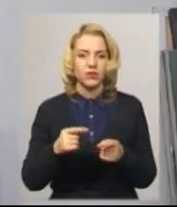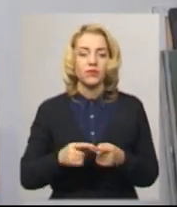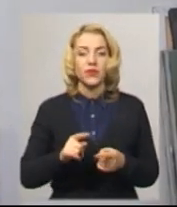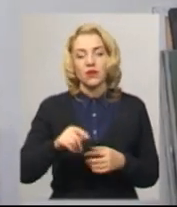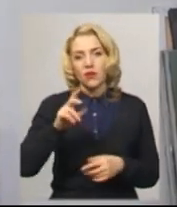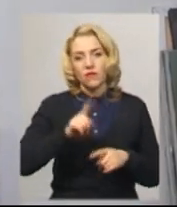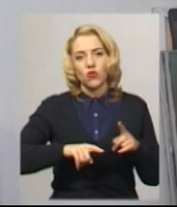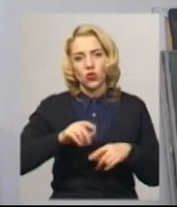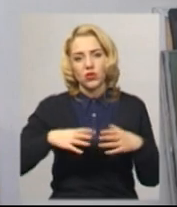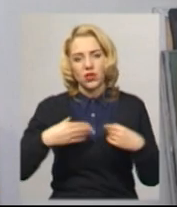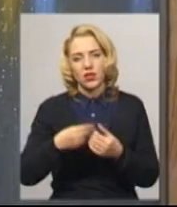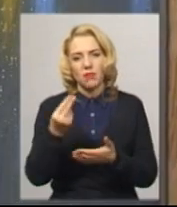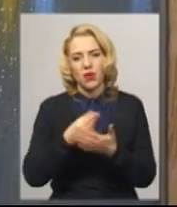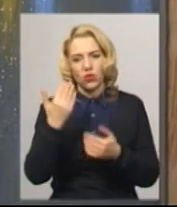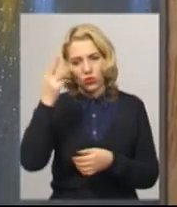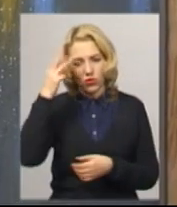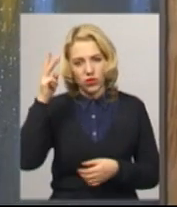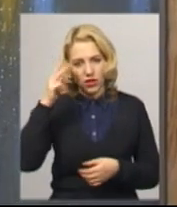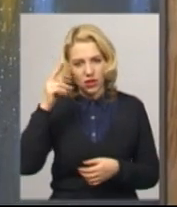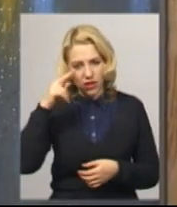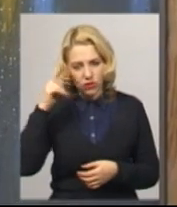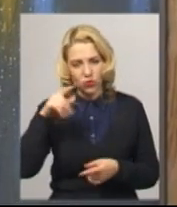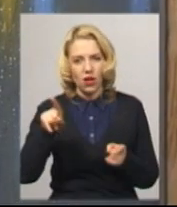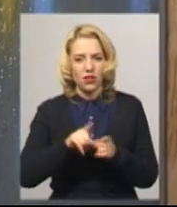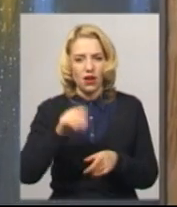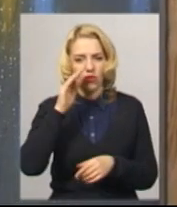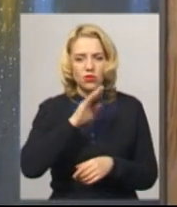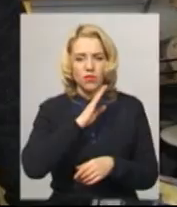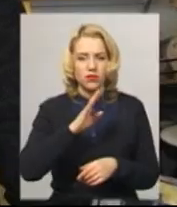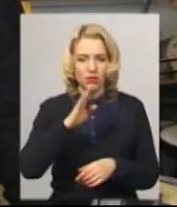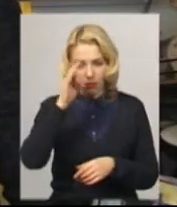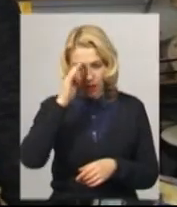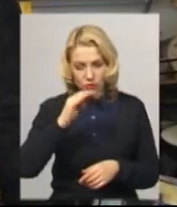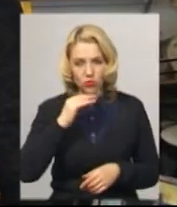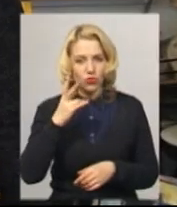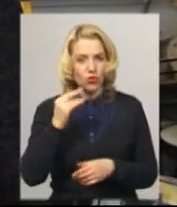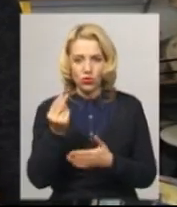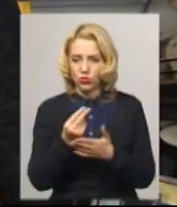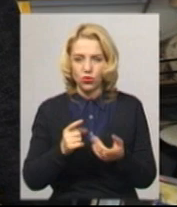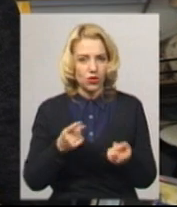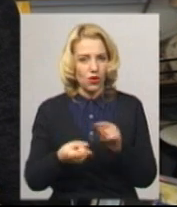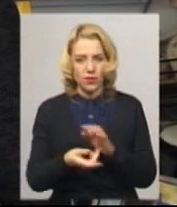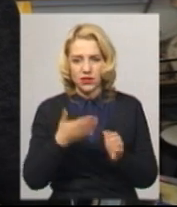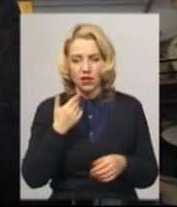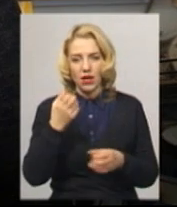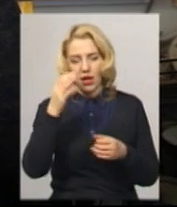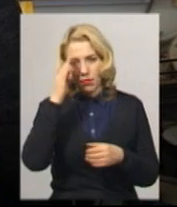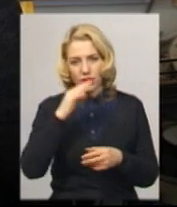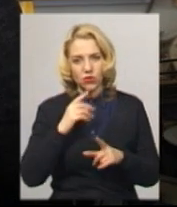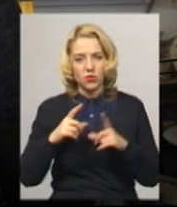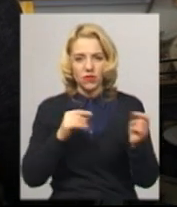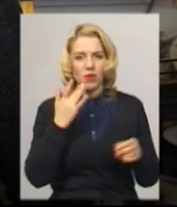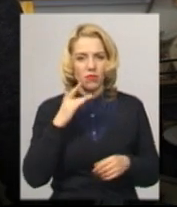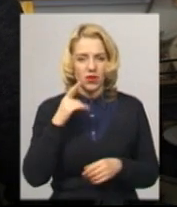пригадує Олександр малює його дядько, а також малював батько, та художником не став. Він просто переїхав до Америки, але зараз